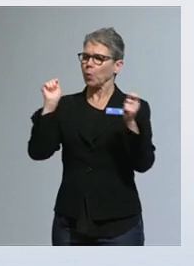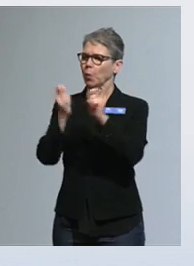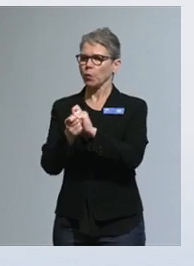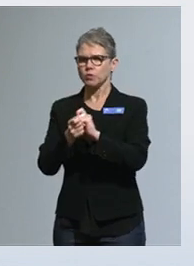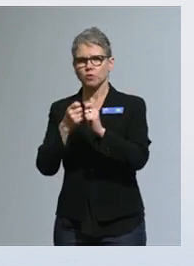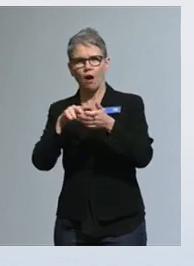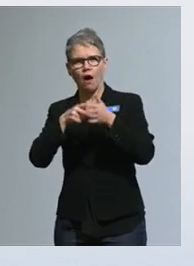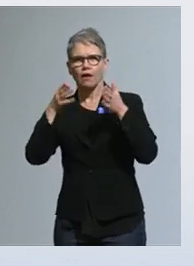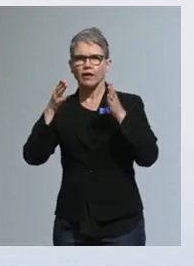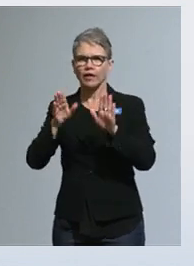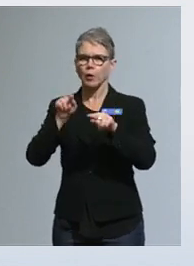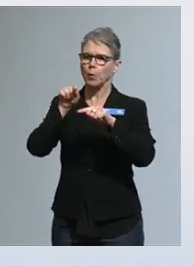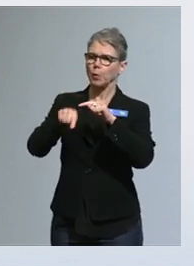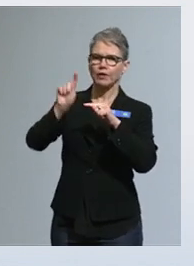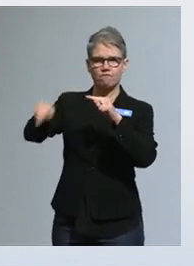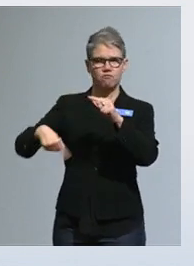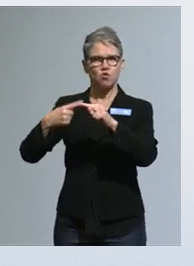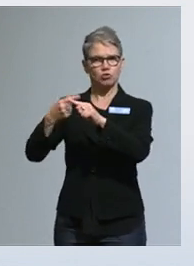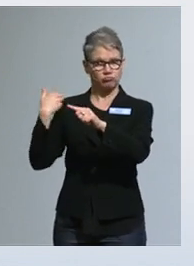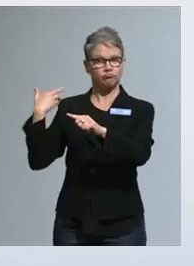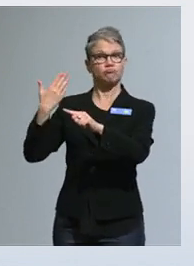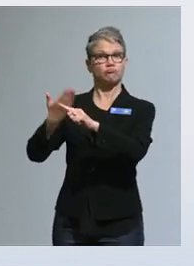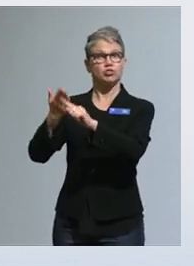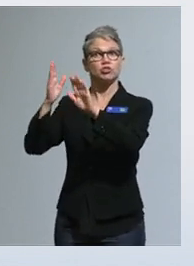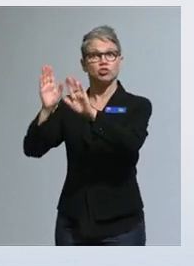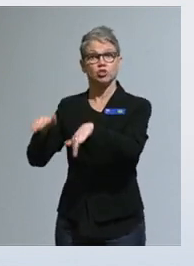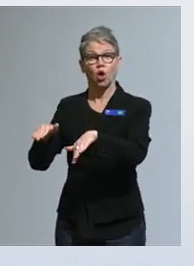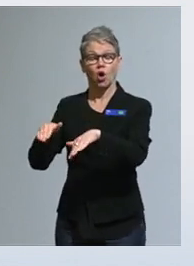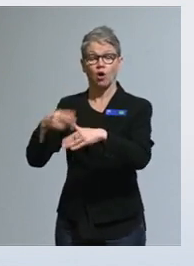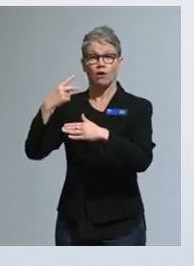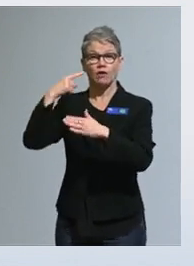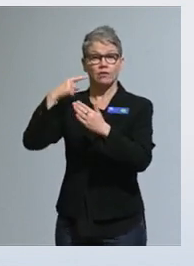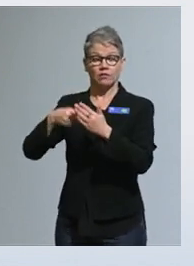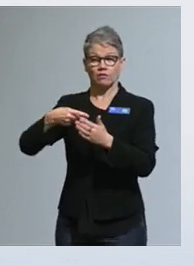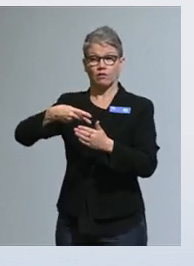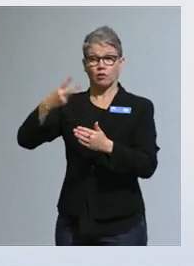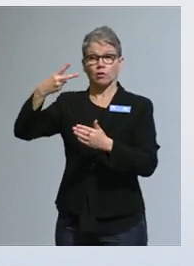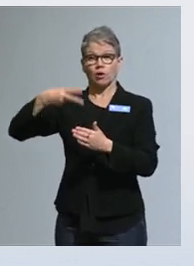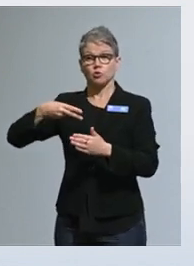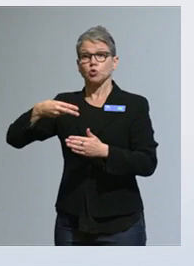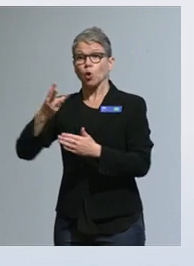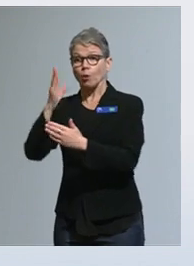reilun vuoden ajan. Ja mehän työskentelemme tuonne vuoden 2023 loppuun.